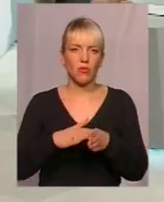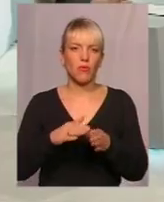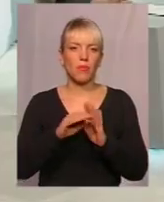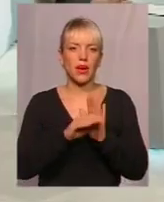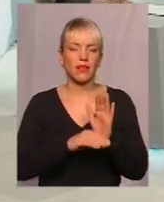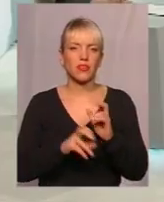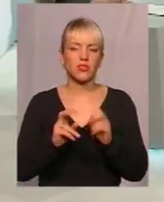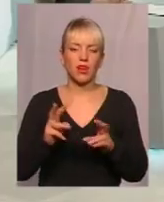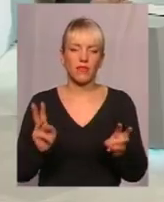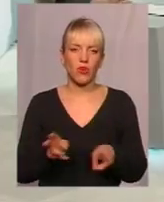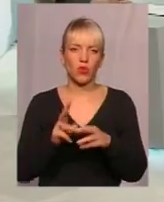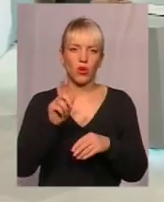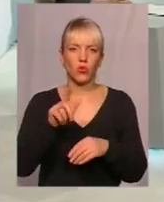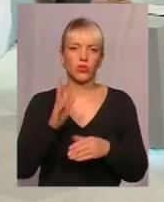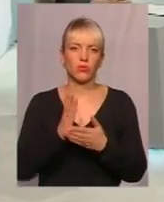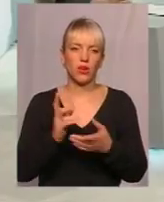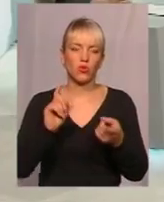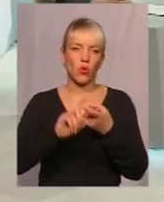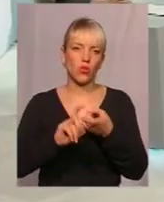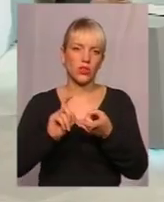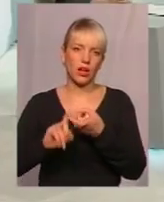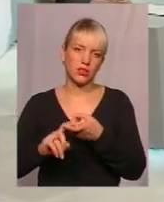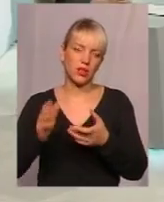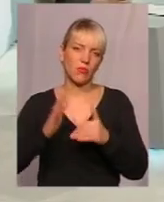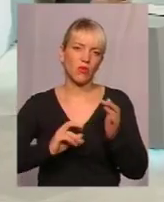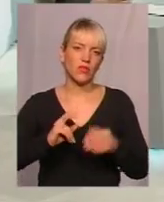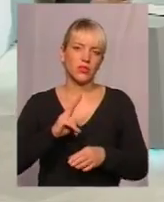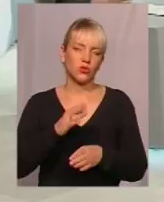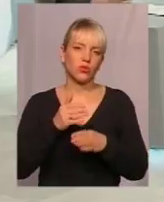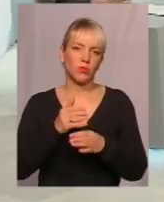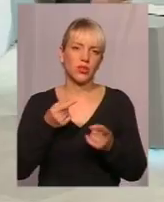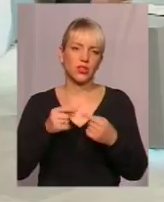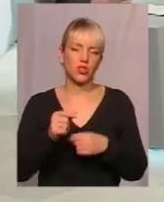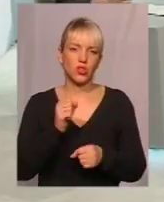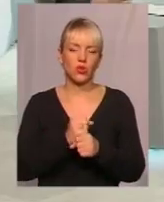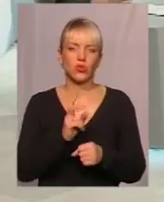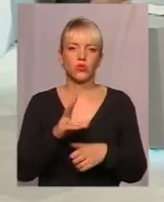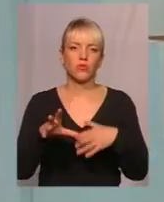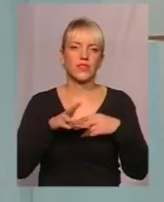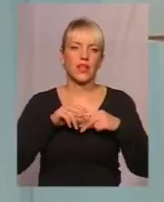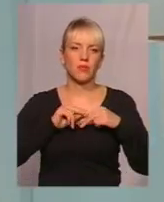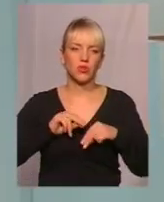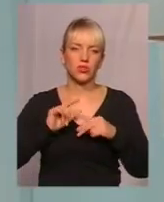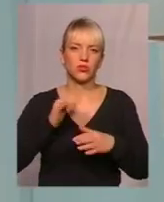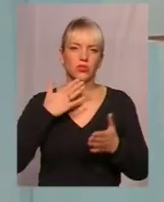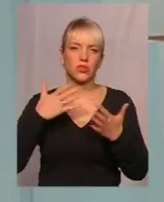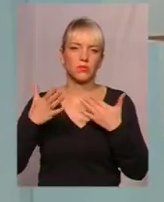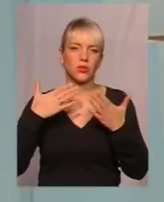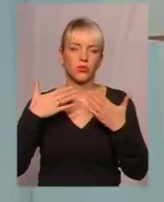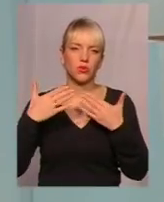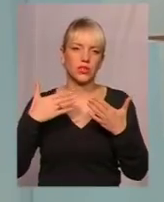вигоряють люди, які мають контактні професії, які допомагають іншим людям, взаємодіють, спілкуються.